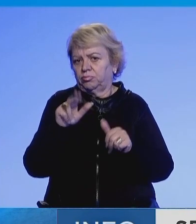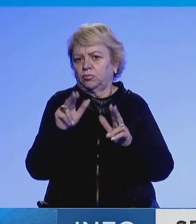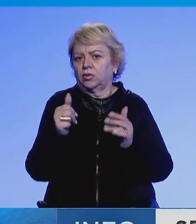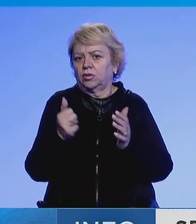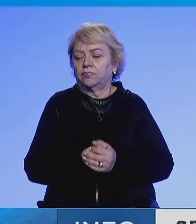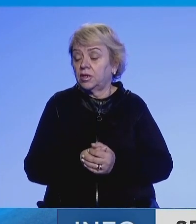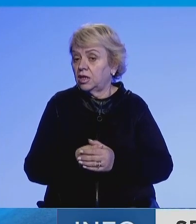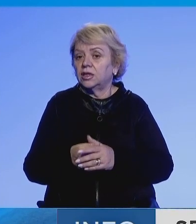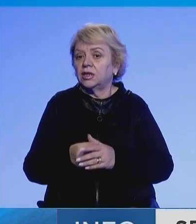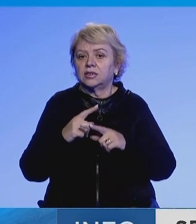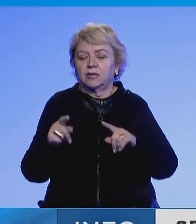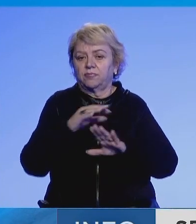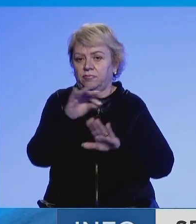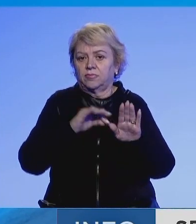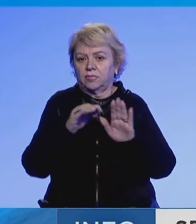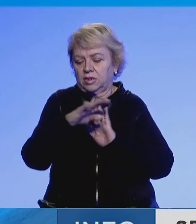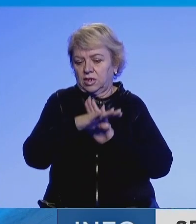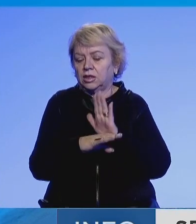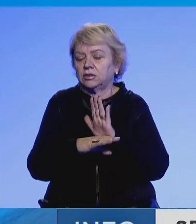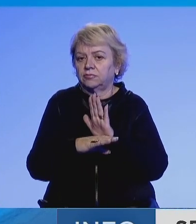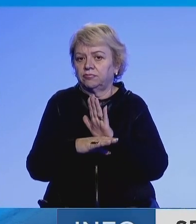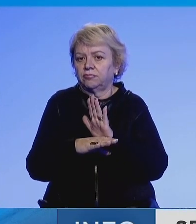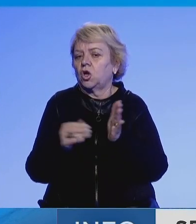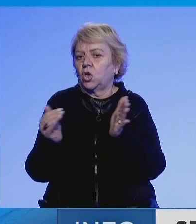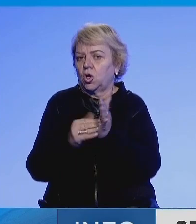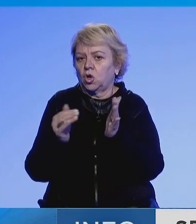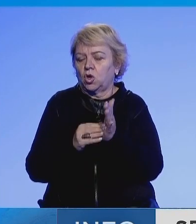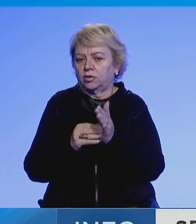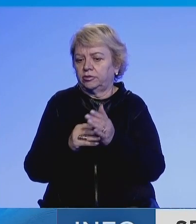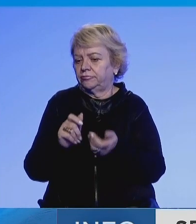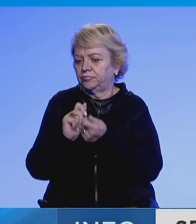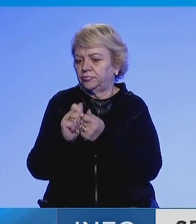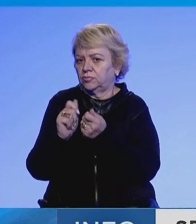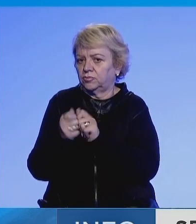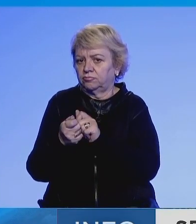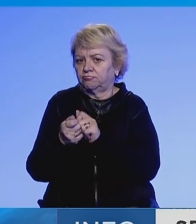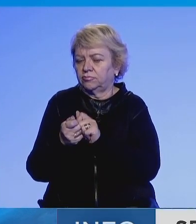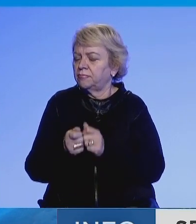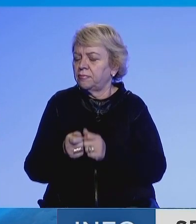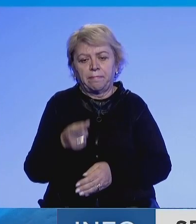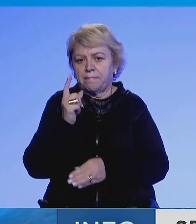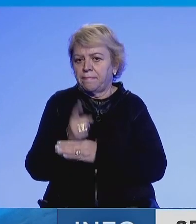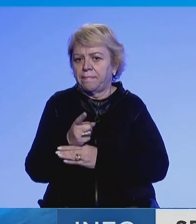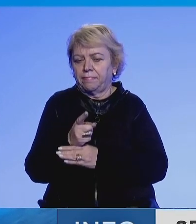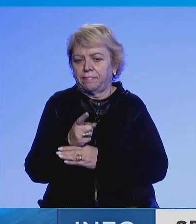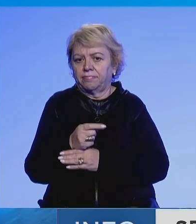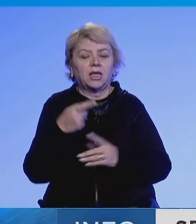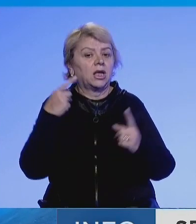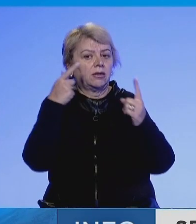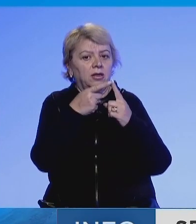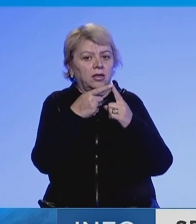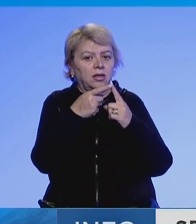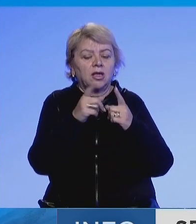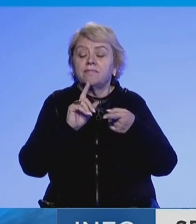Sa i përket këti projekt ligji, ka nevoj për ndryshime substanciale, me qëlim që